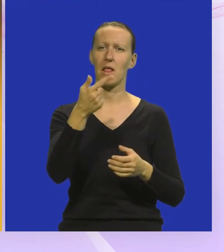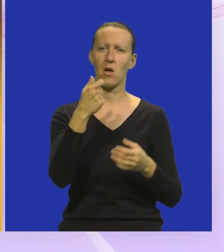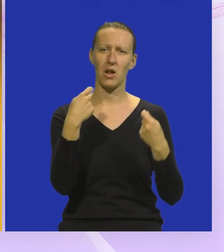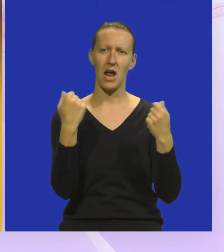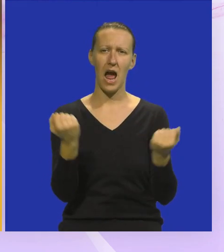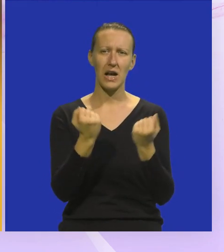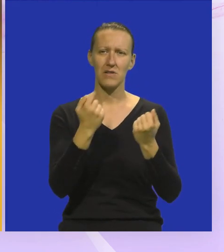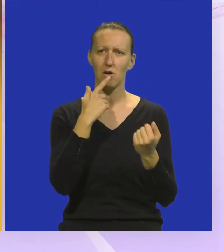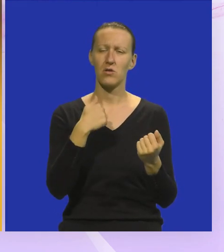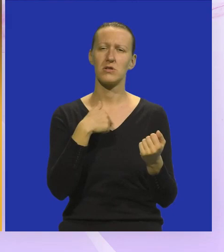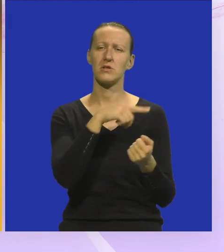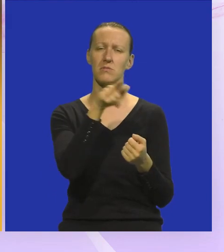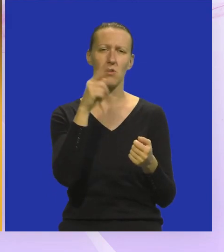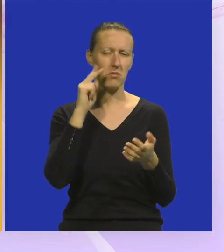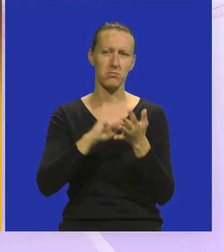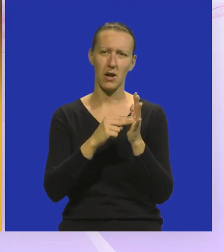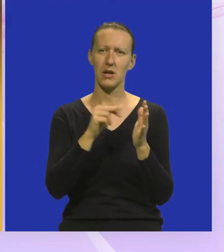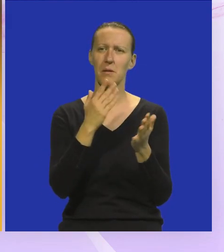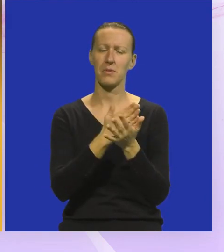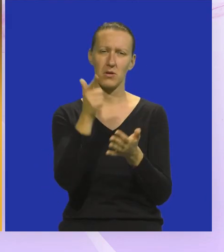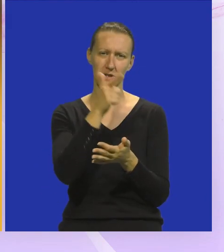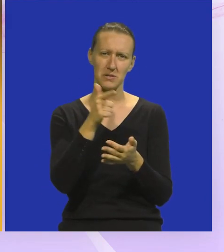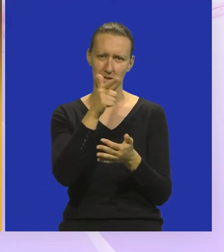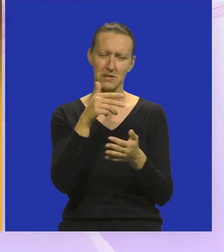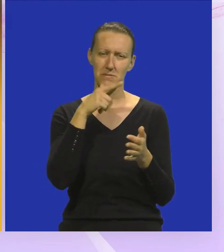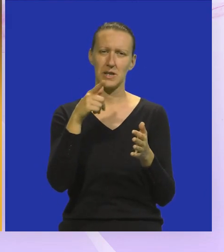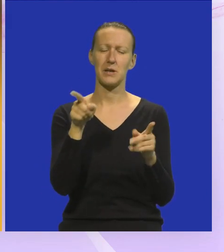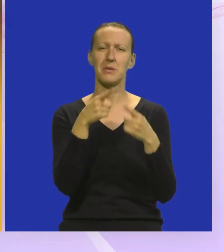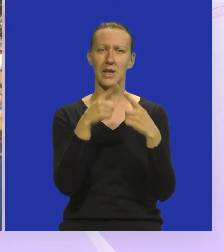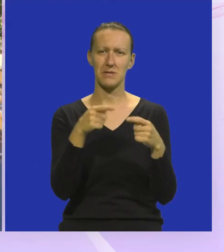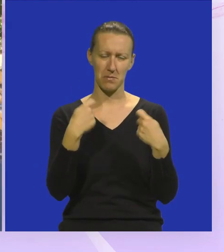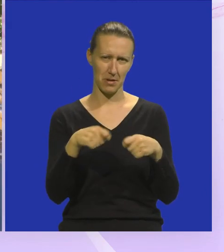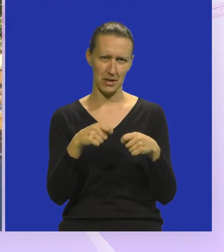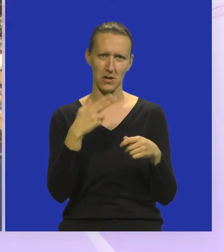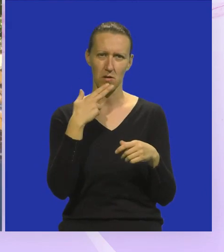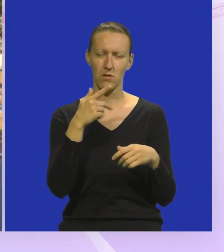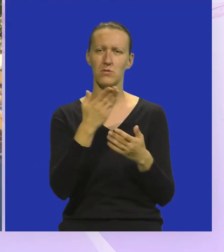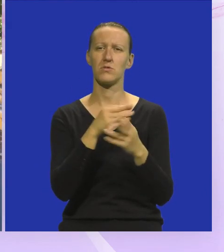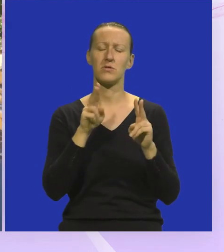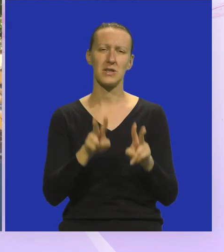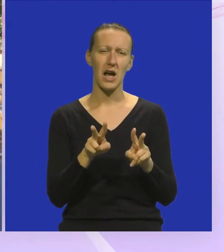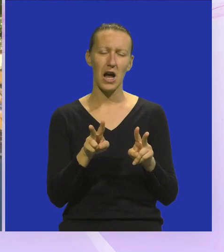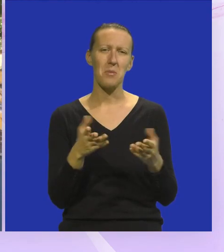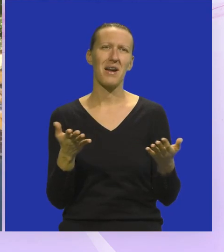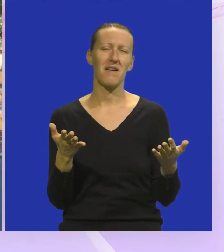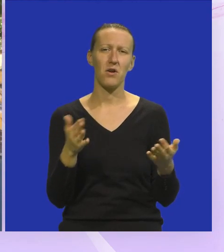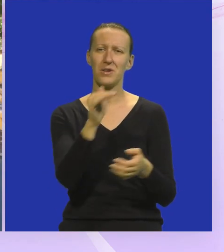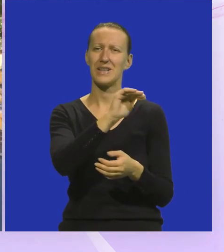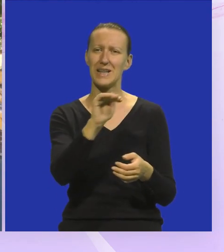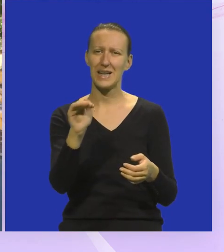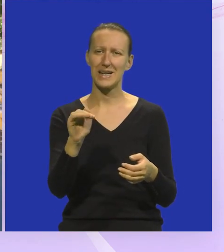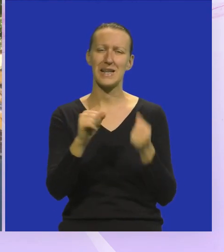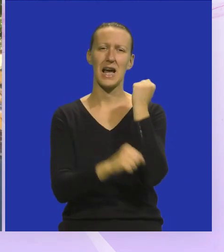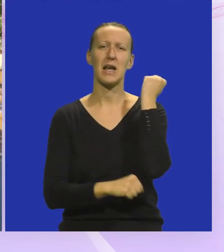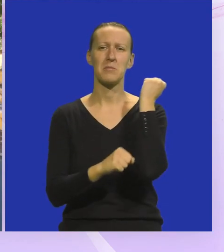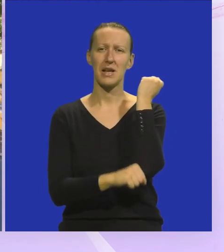aktivnosti koju smo Zamislili bio je i video spot I pjesma na temu plastike Koju su zapravo Učenici